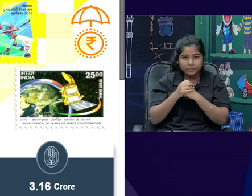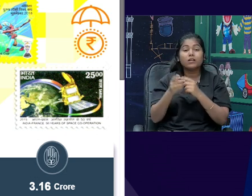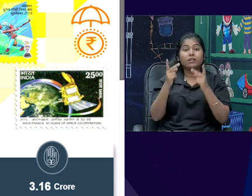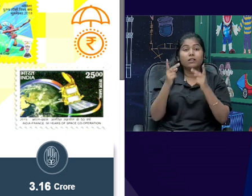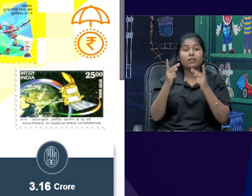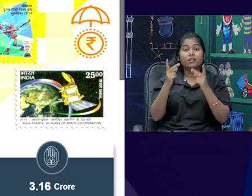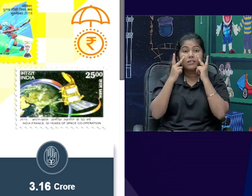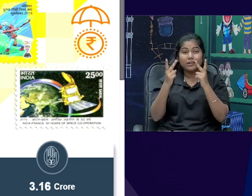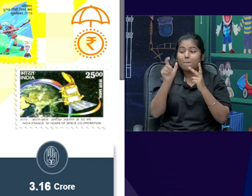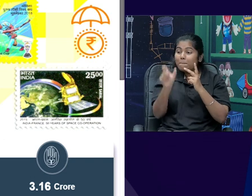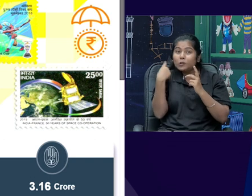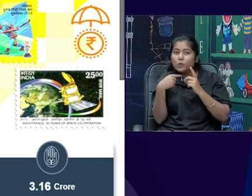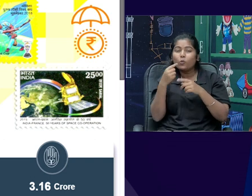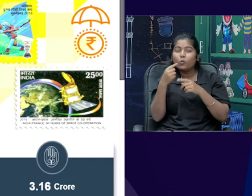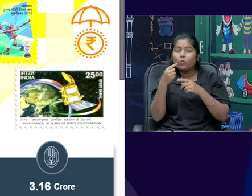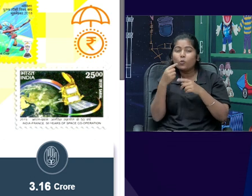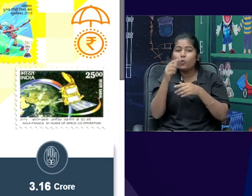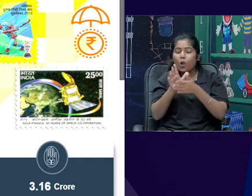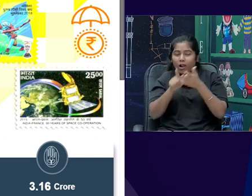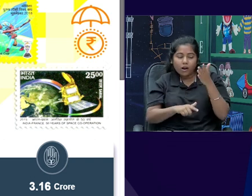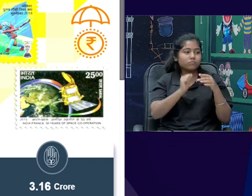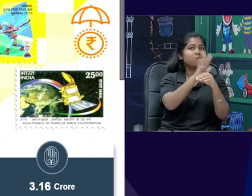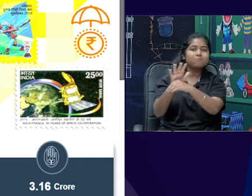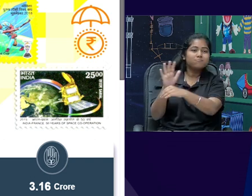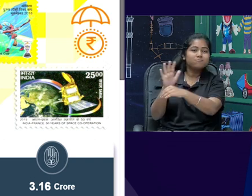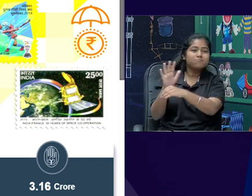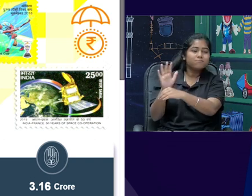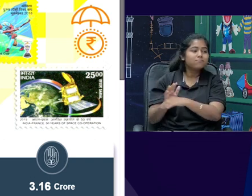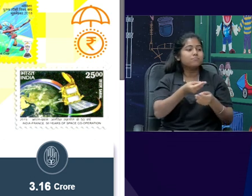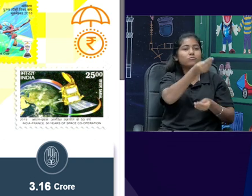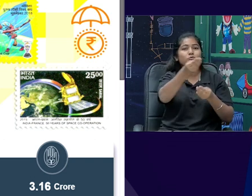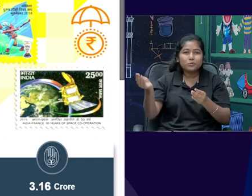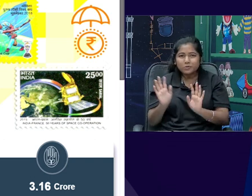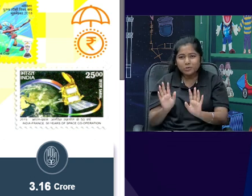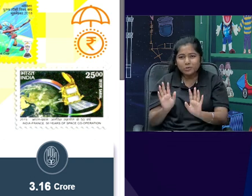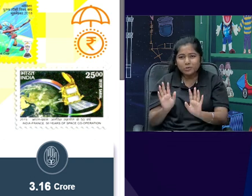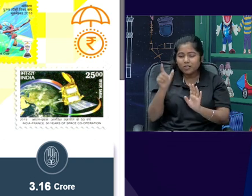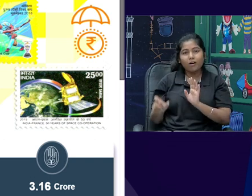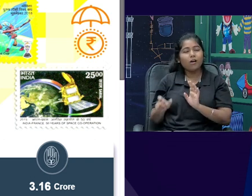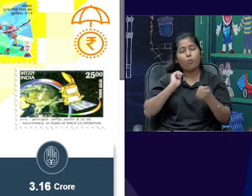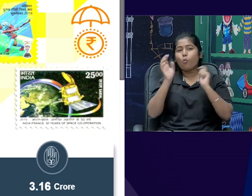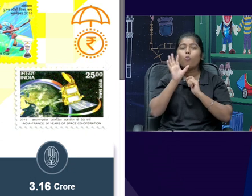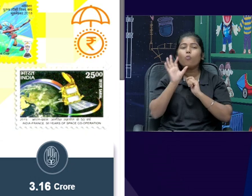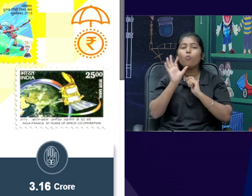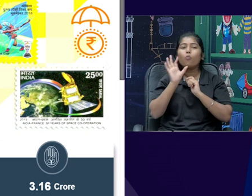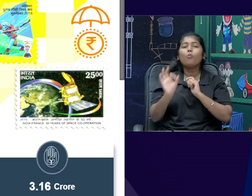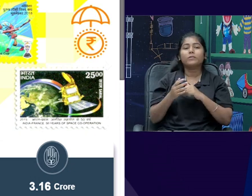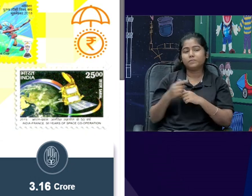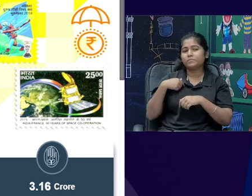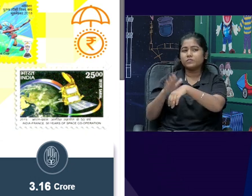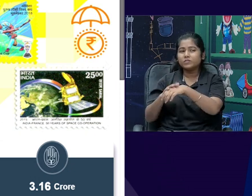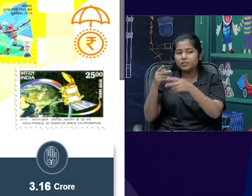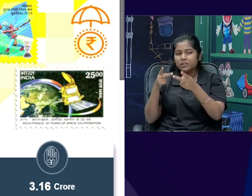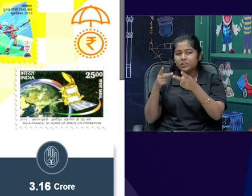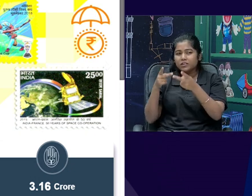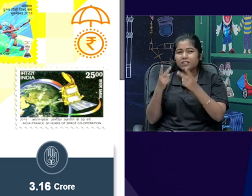logistically role play करते हैं, बिल्कुल, और हम यहाँ पर terrain की भी बात करेंगे, इसकी वज़े से जो आपने कहा, कि ऐसे भी कुछ